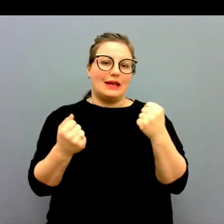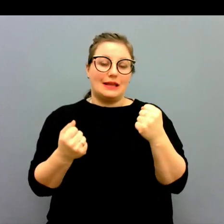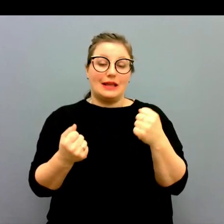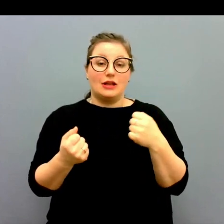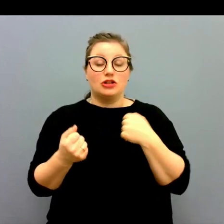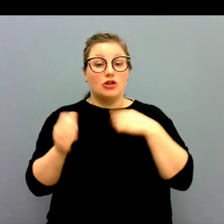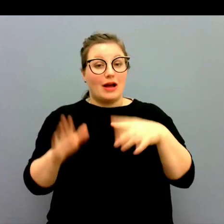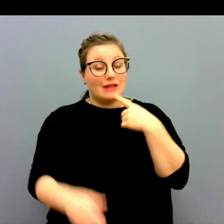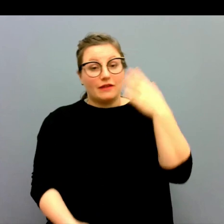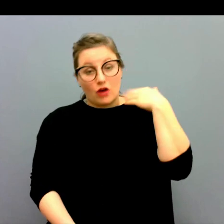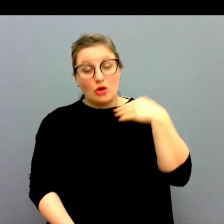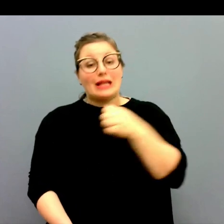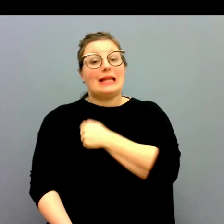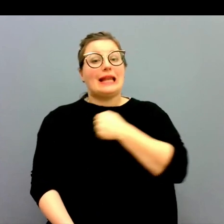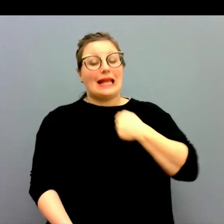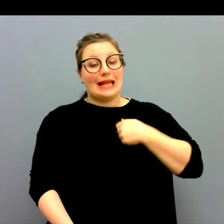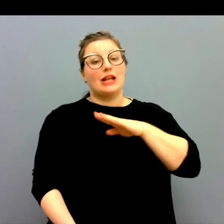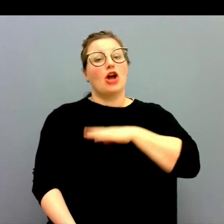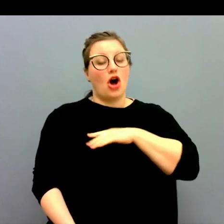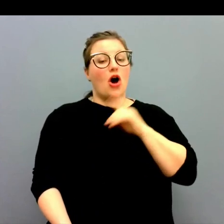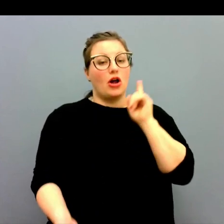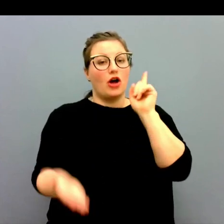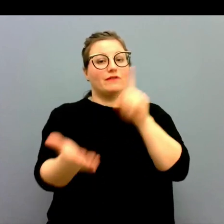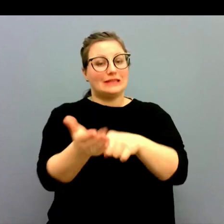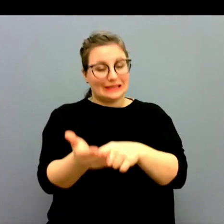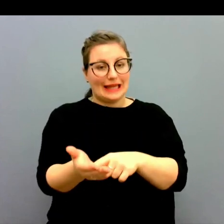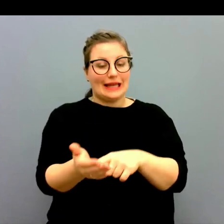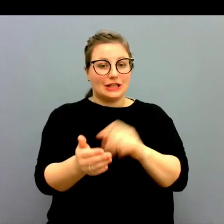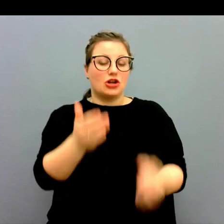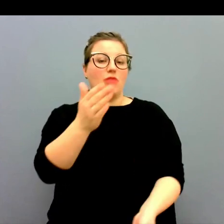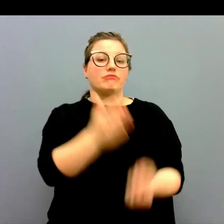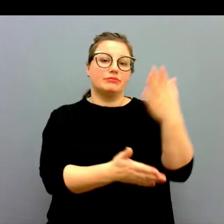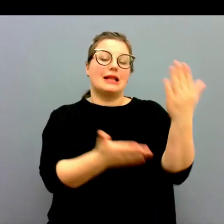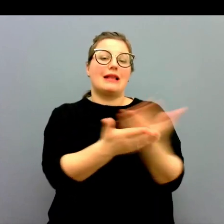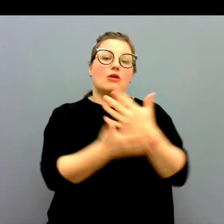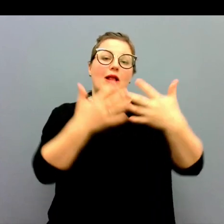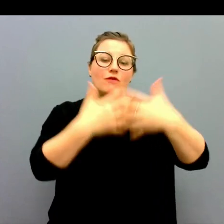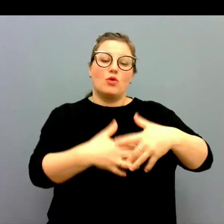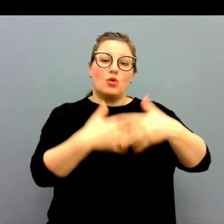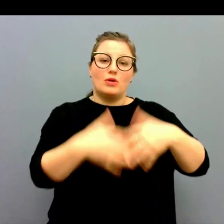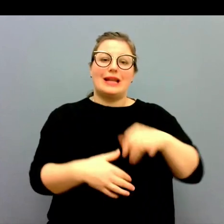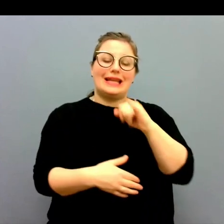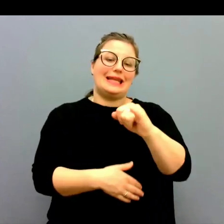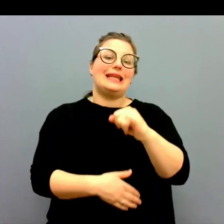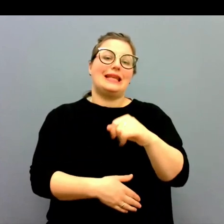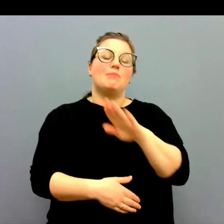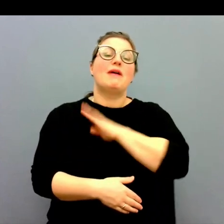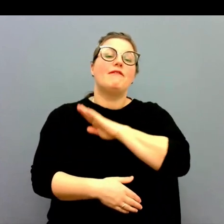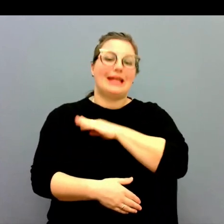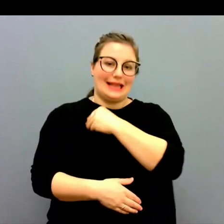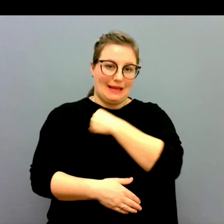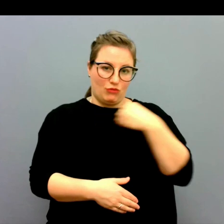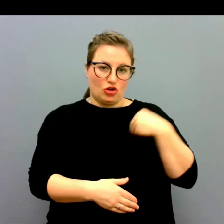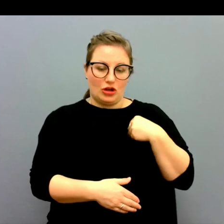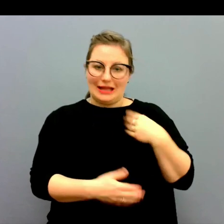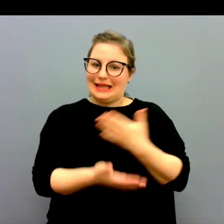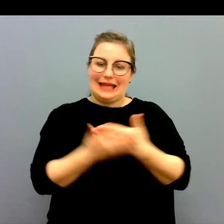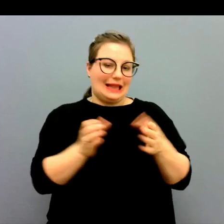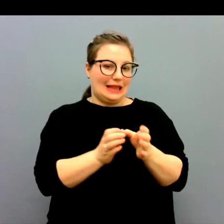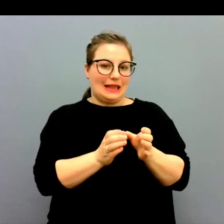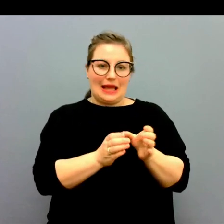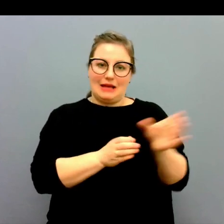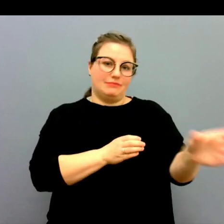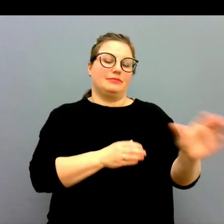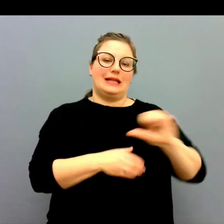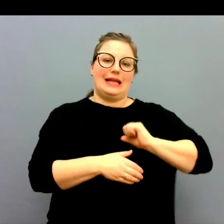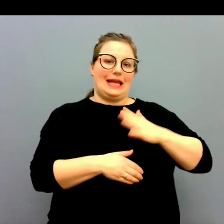som jag nämnde tidigare så har ju regeringen för avsikt att inrätta en sån nationell funktion i en befintlig myndighet. Så att det liksom